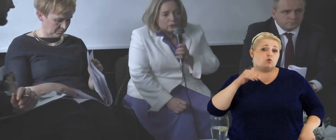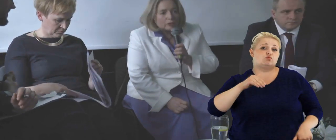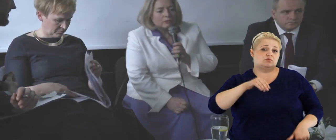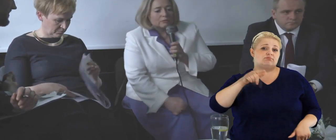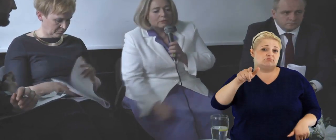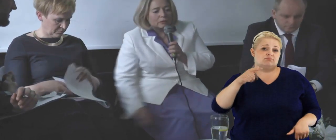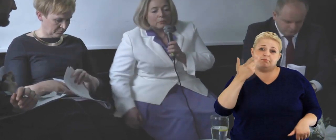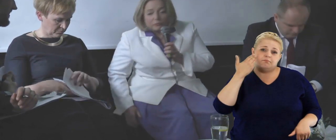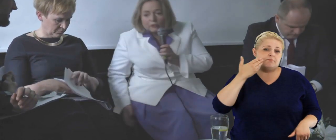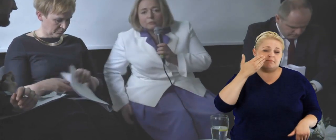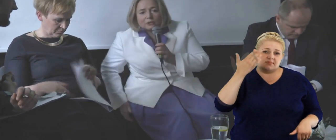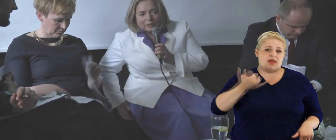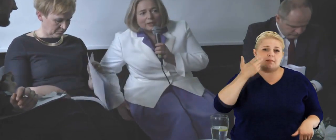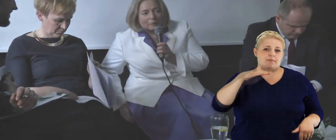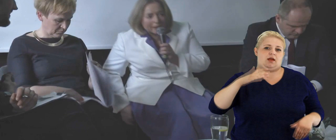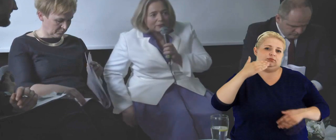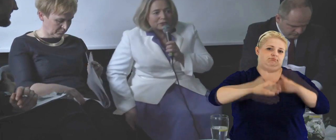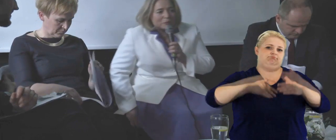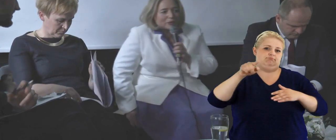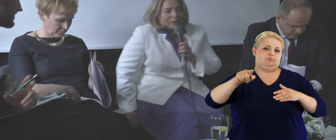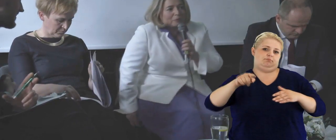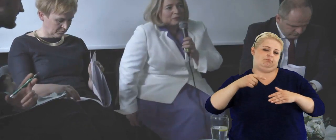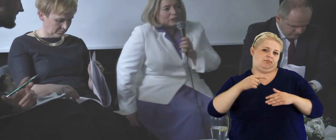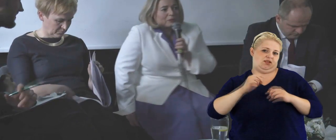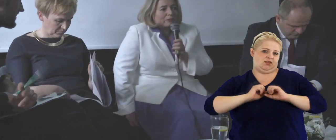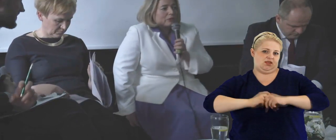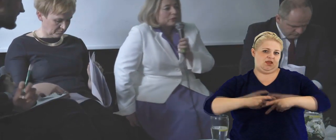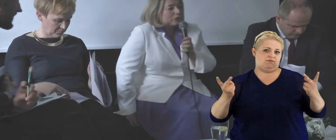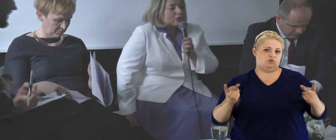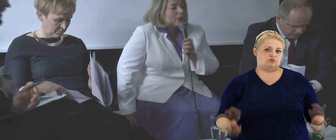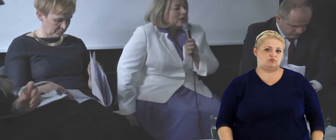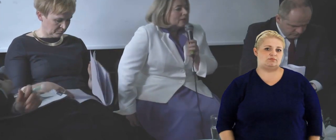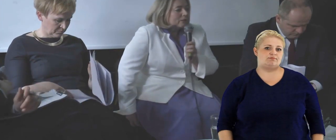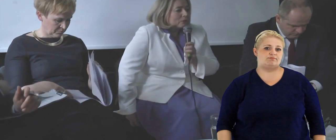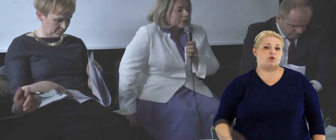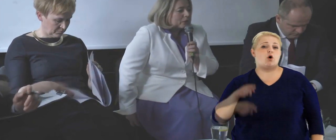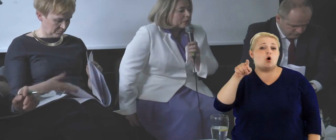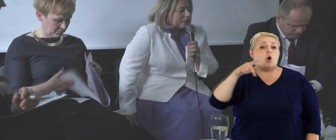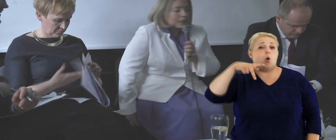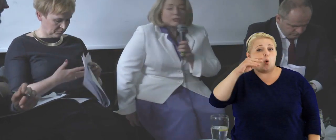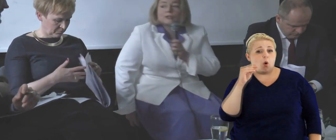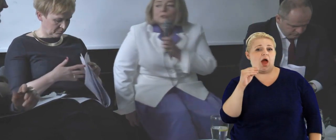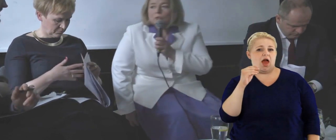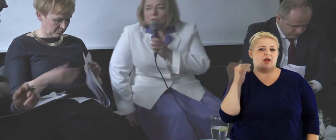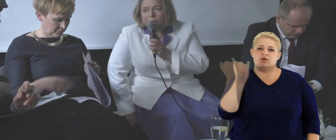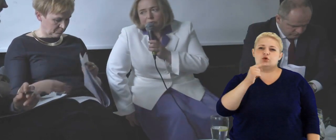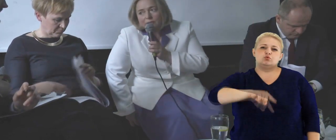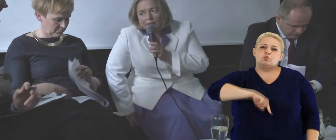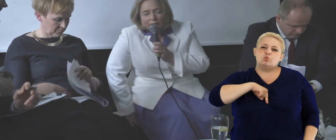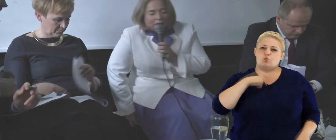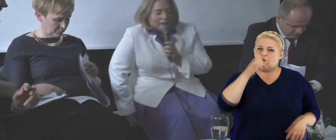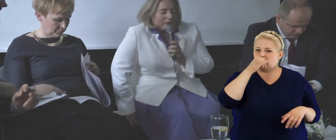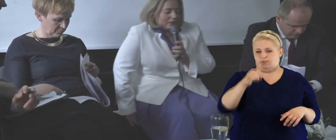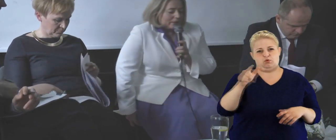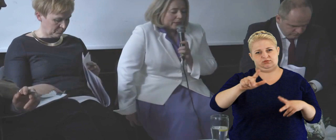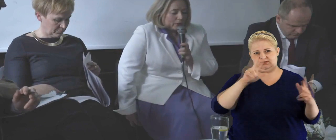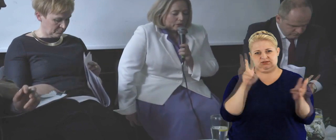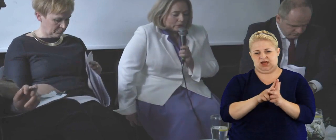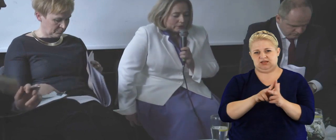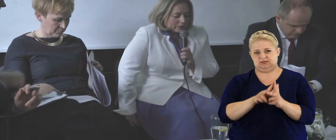to, co, co powinno być tak najbardziej poddane procesom jawności, to Unia Europejska jeszcze długo nie będzie w stanie